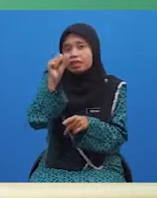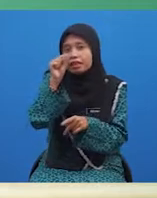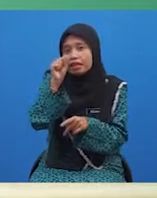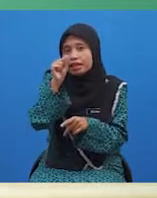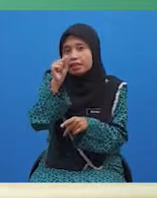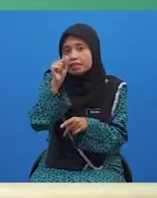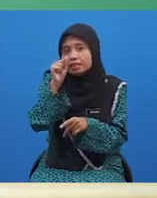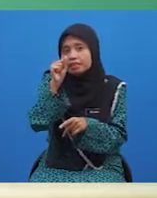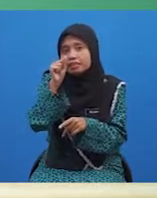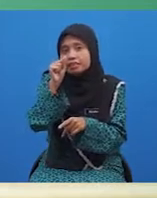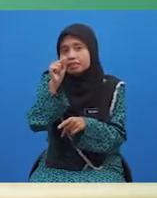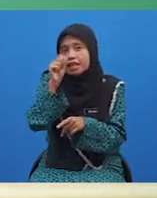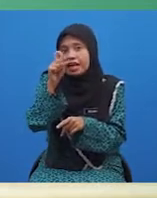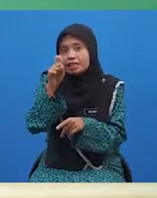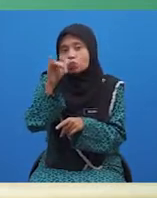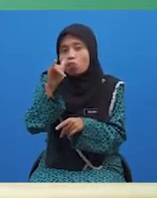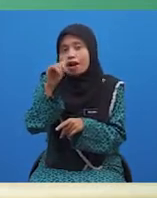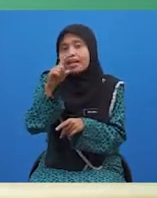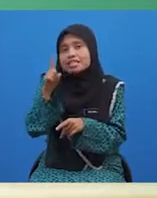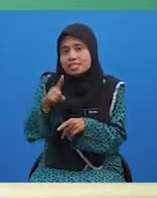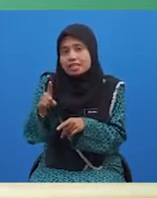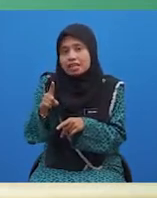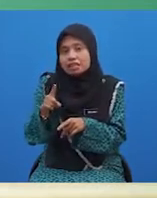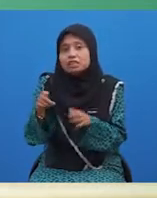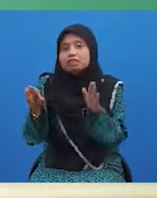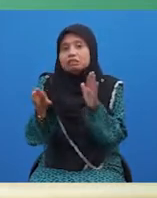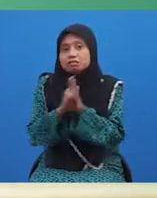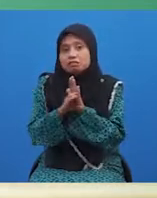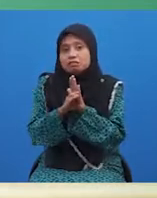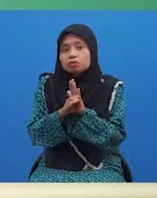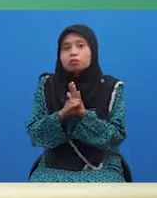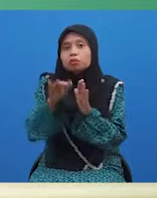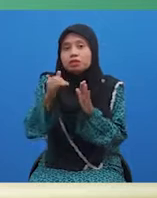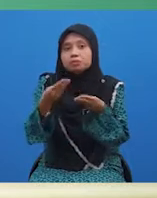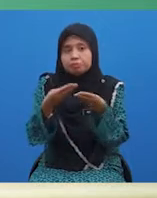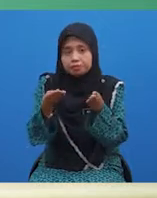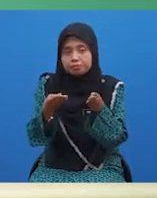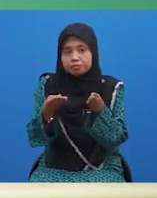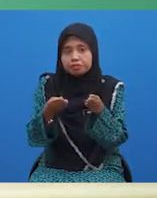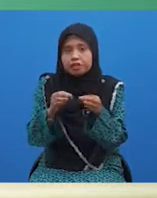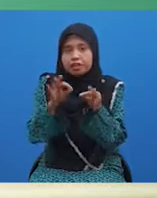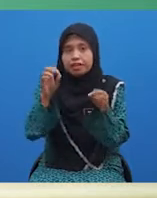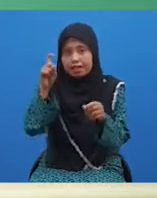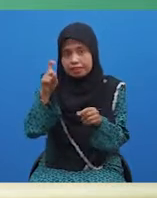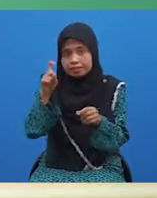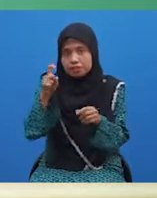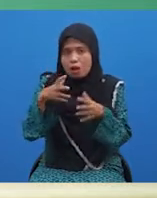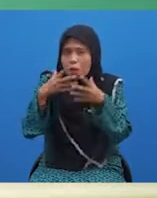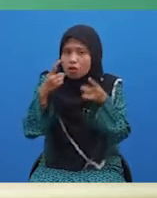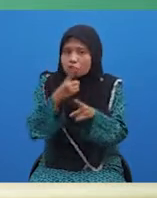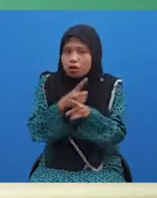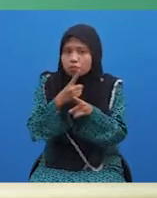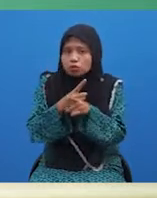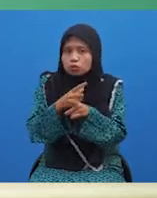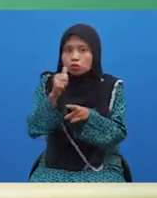Y dan Z berdasarkan contoh ayat yang diberi. Ayat X Marah